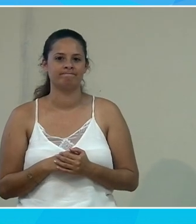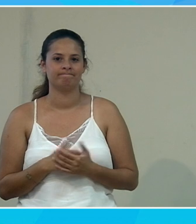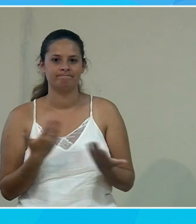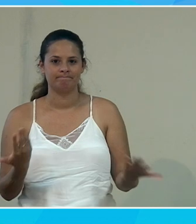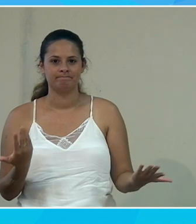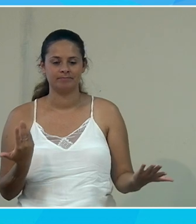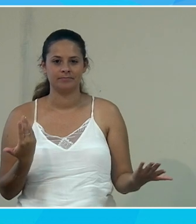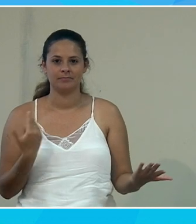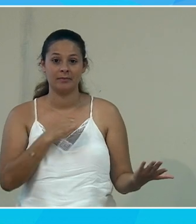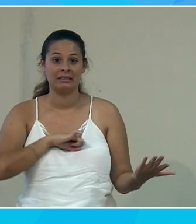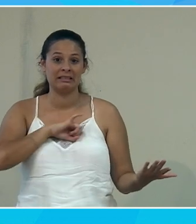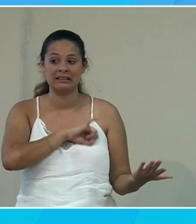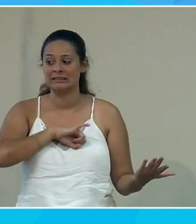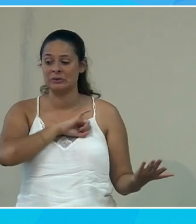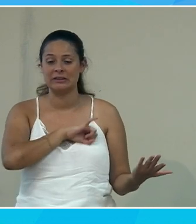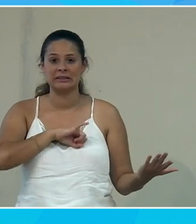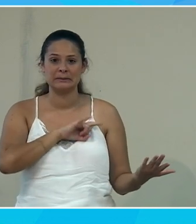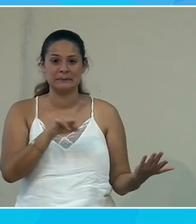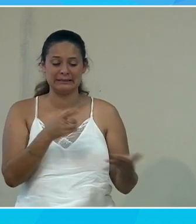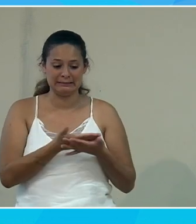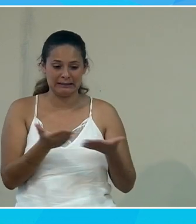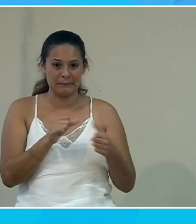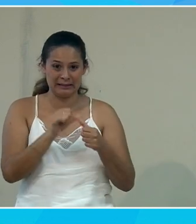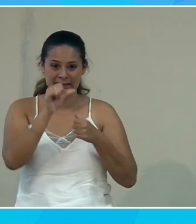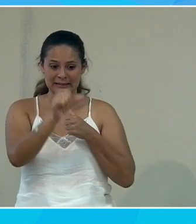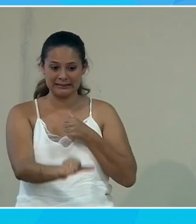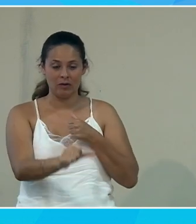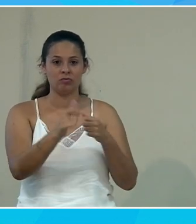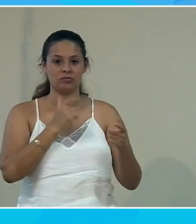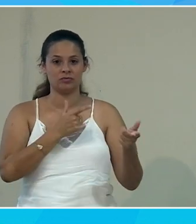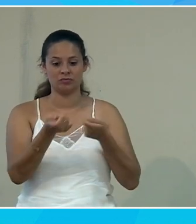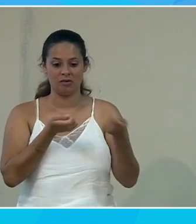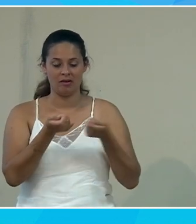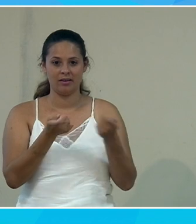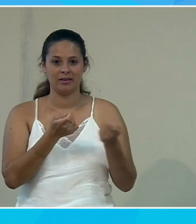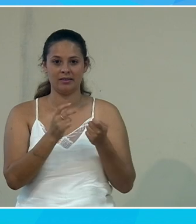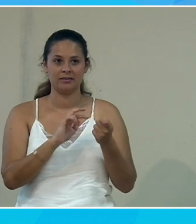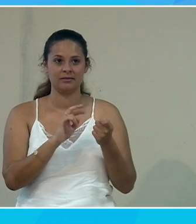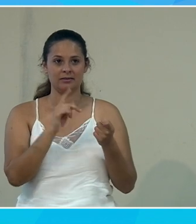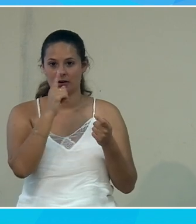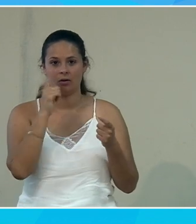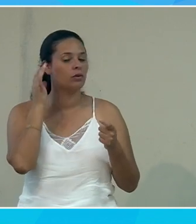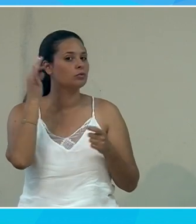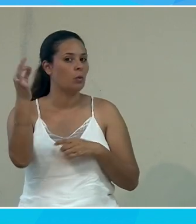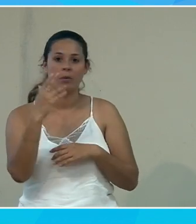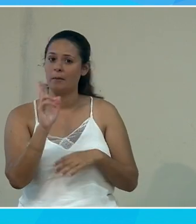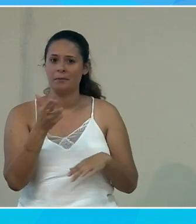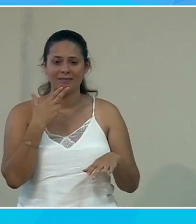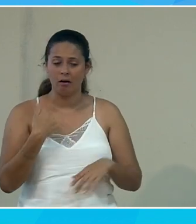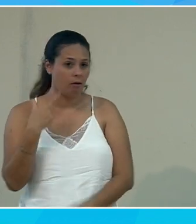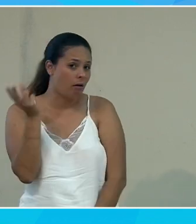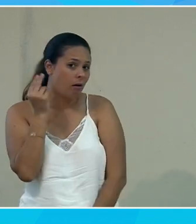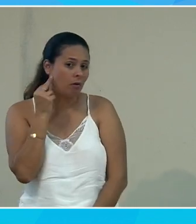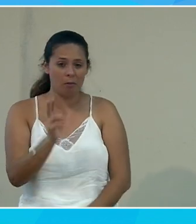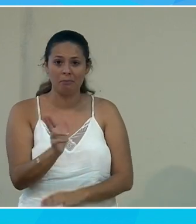je suis désolé c'est pas très simple à distance de pouvoir switcher ah le son est parfait moi j'entends très bien